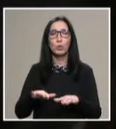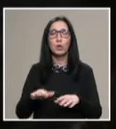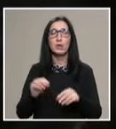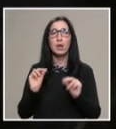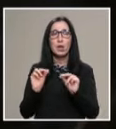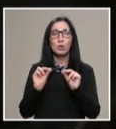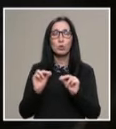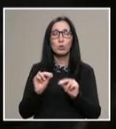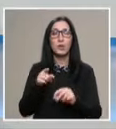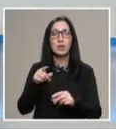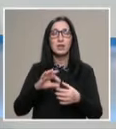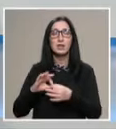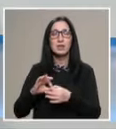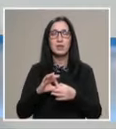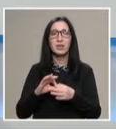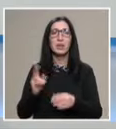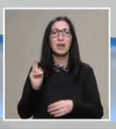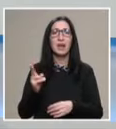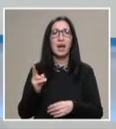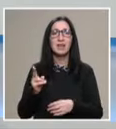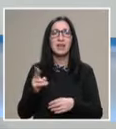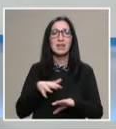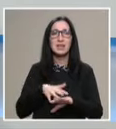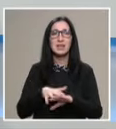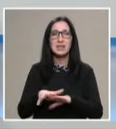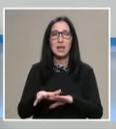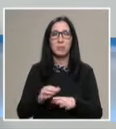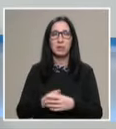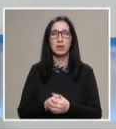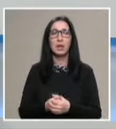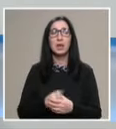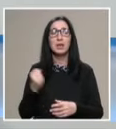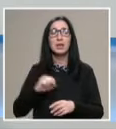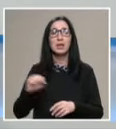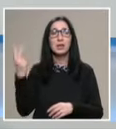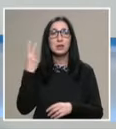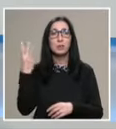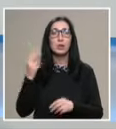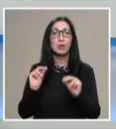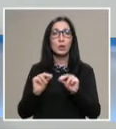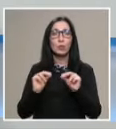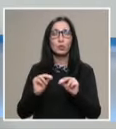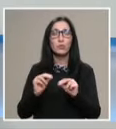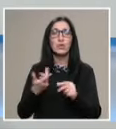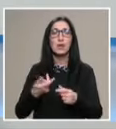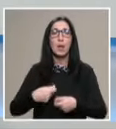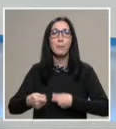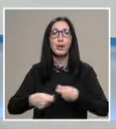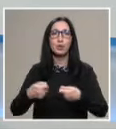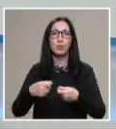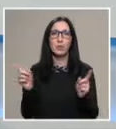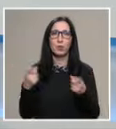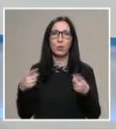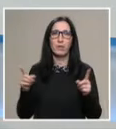курсови, тези свързани с CAD системи, AutoCAD, SolidWorks и разбира се и курсови за менеджмент, за